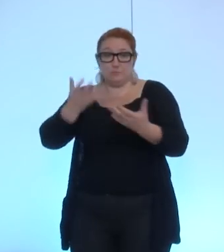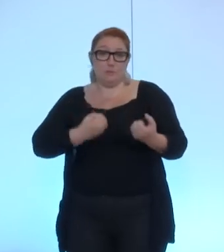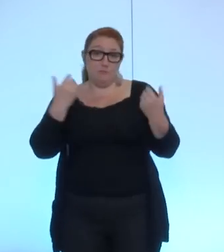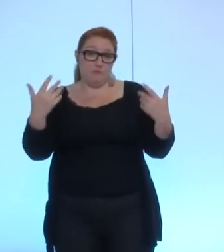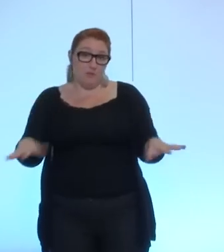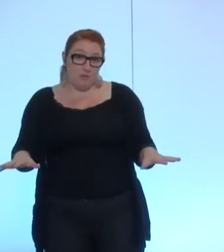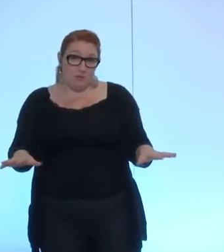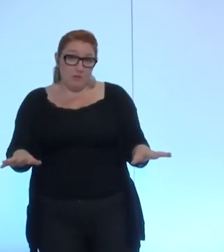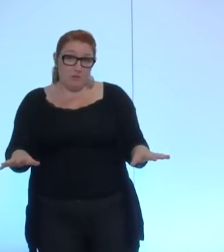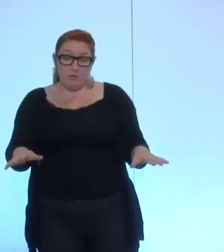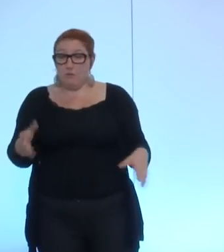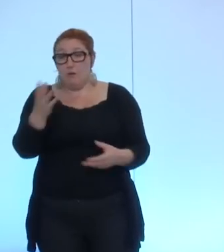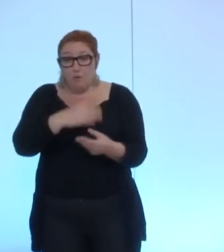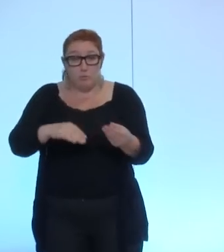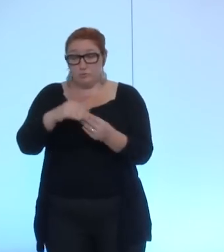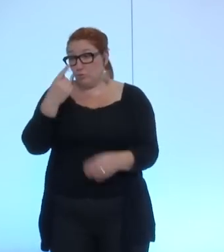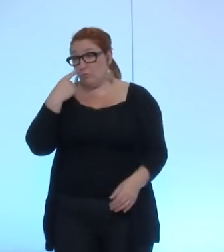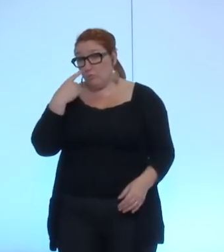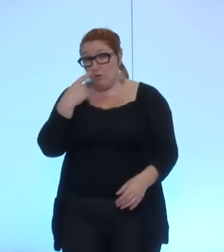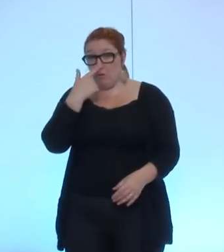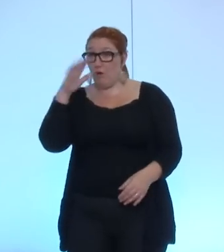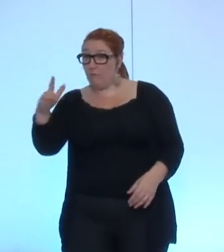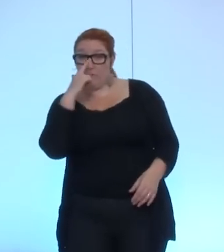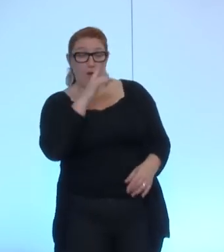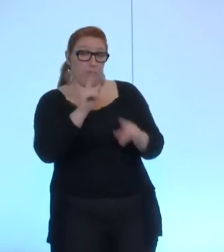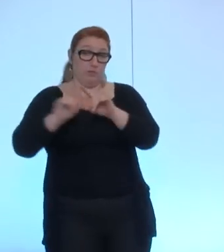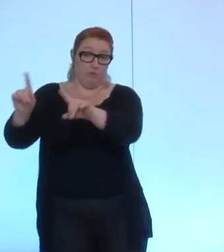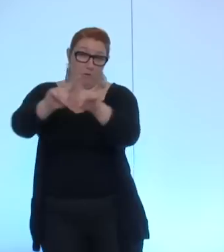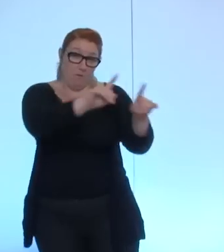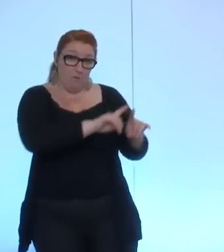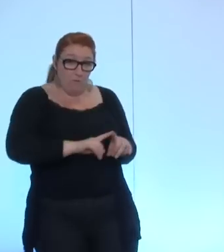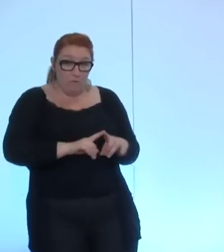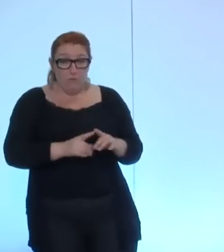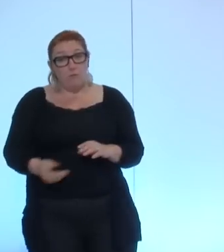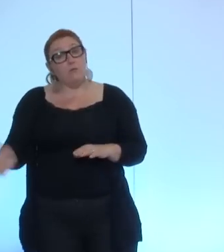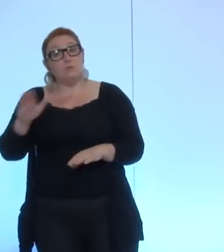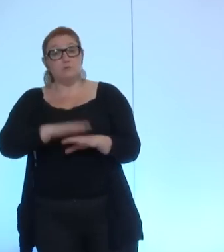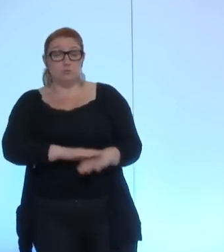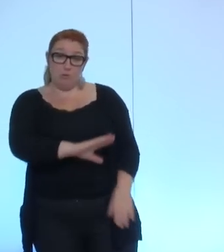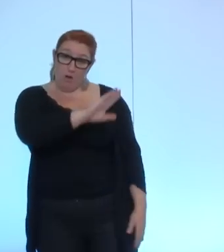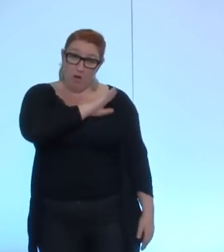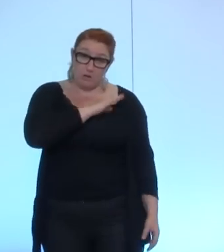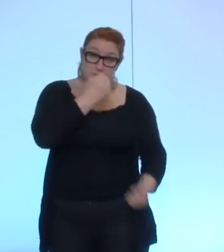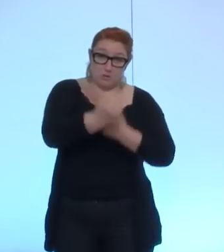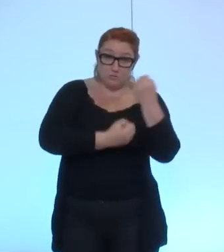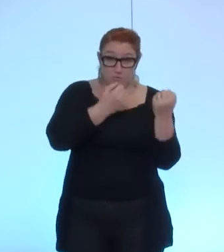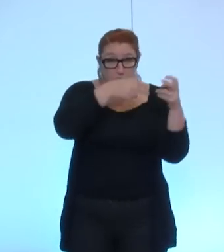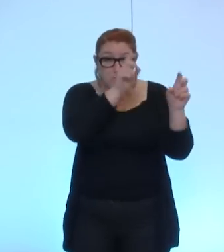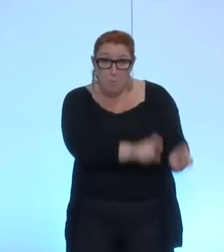y aura moins de souffrance à Gaza est-ce que la communauté grenobloise sera plus